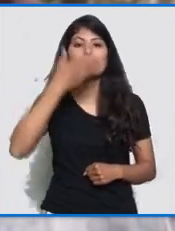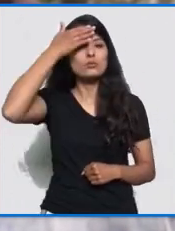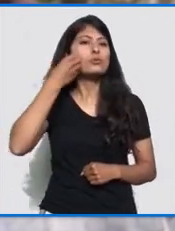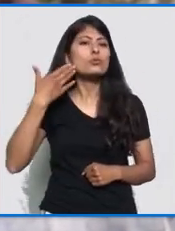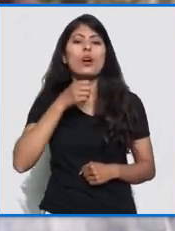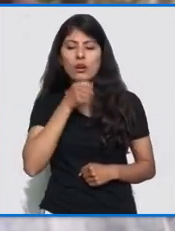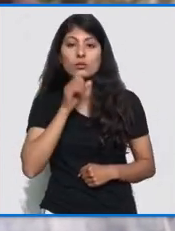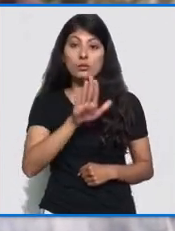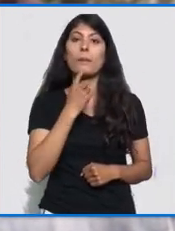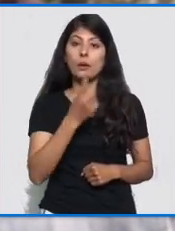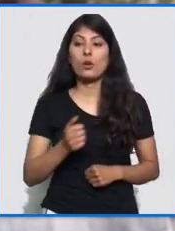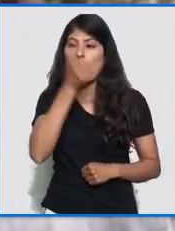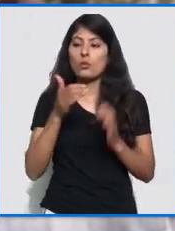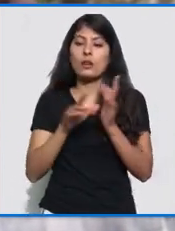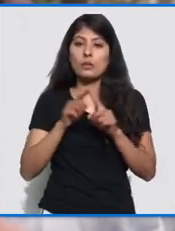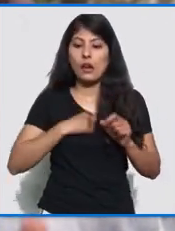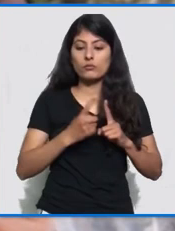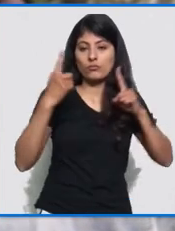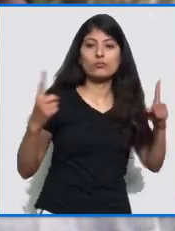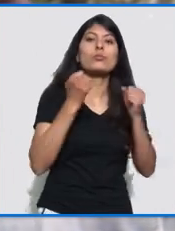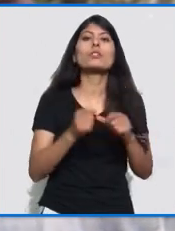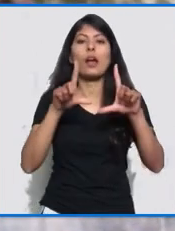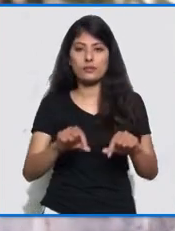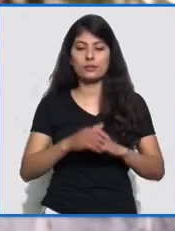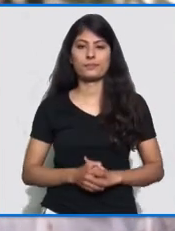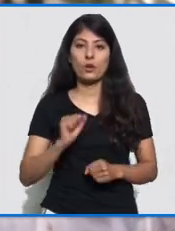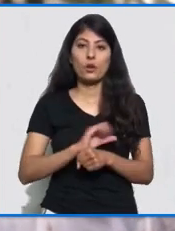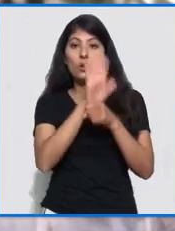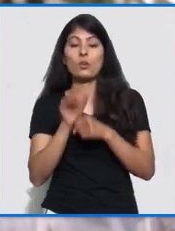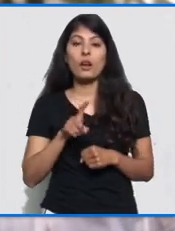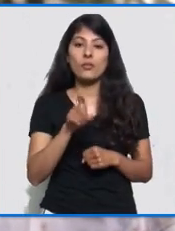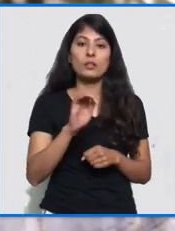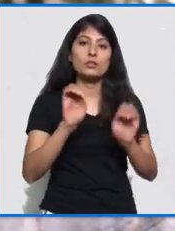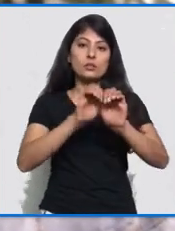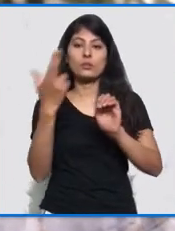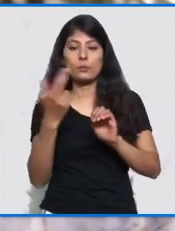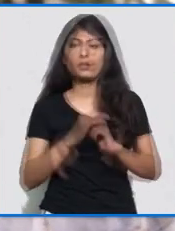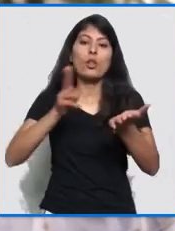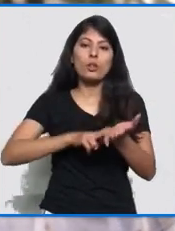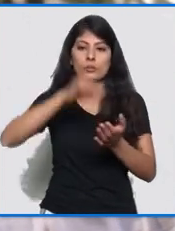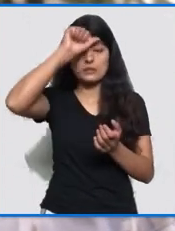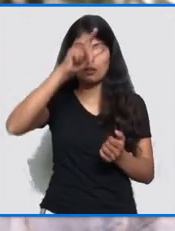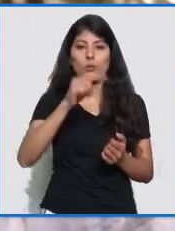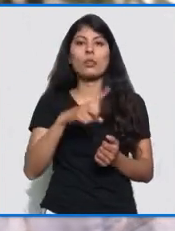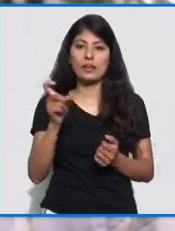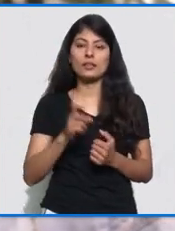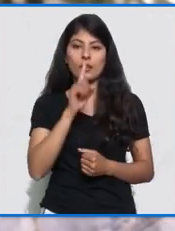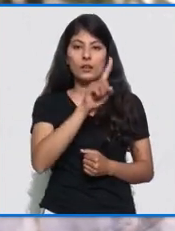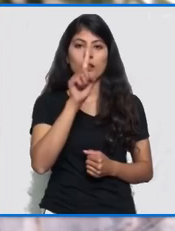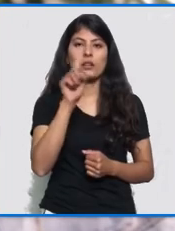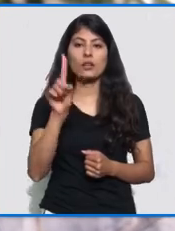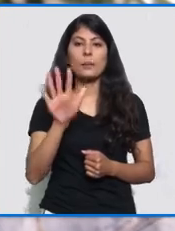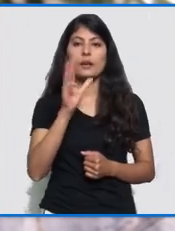आफले जोरो खोकी लाएको छाबने और बाट ताडा बसने कोरना भाइरस संबंधी थप जानकारी का लागी